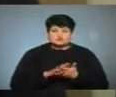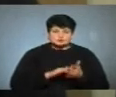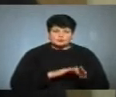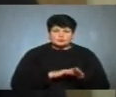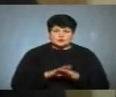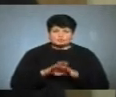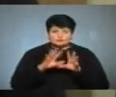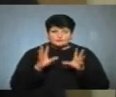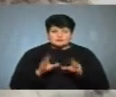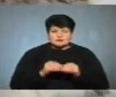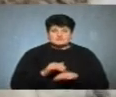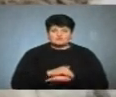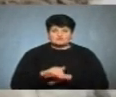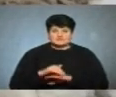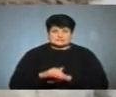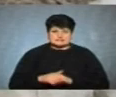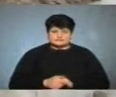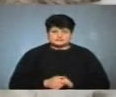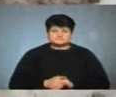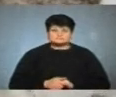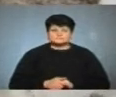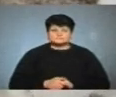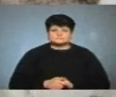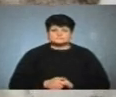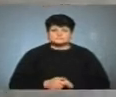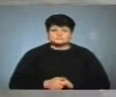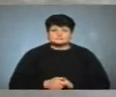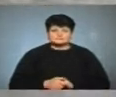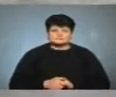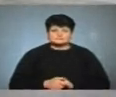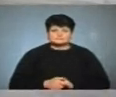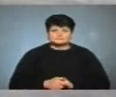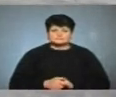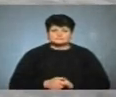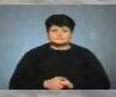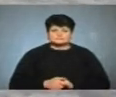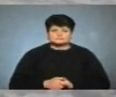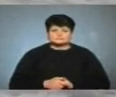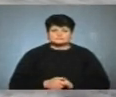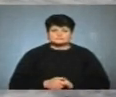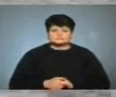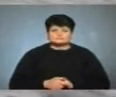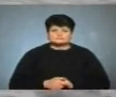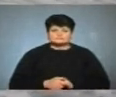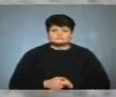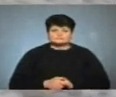об'ємі вулиці. Любов Гадомська, Оксана Галіяш, новини на Суспільному, Тернопіль.